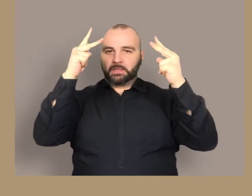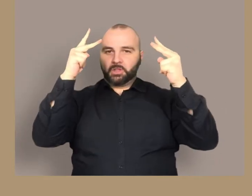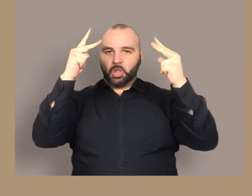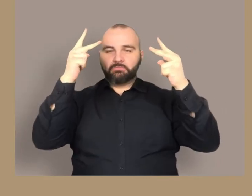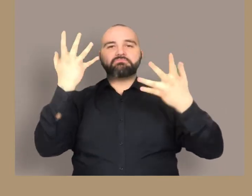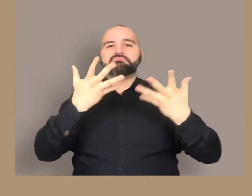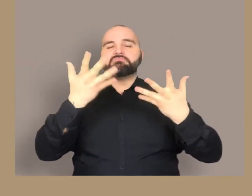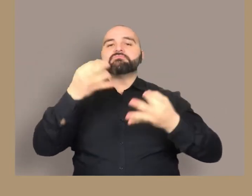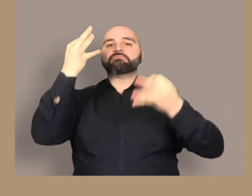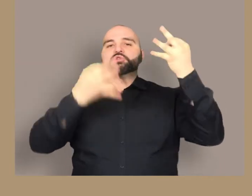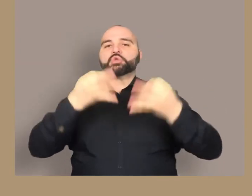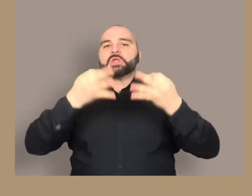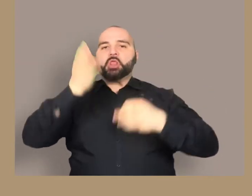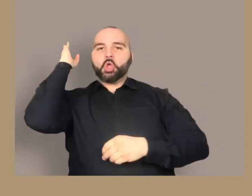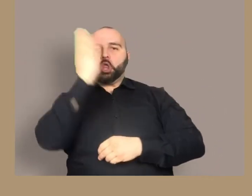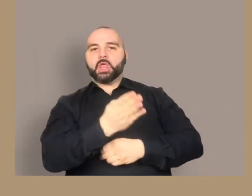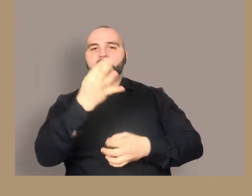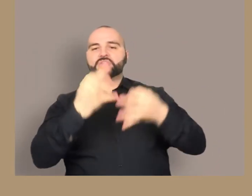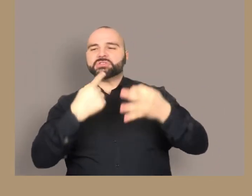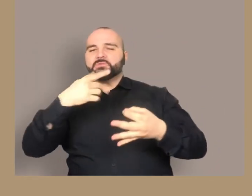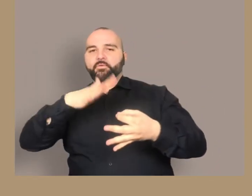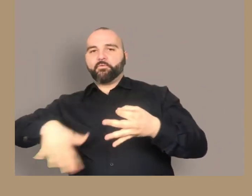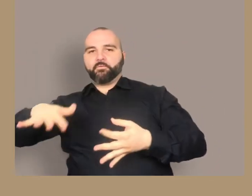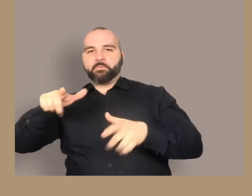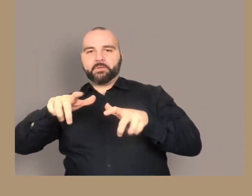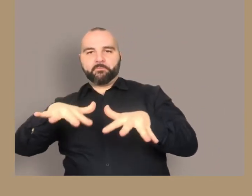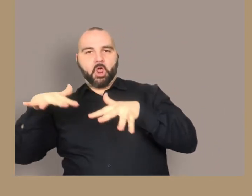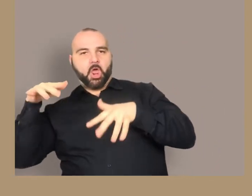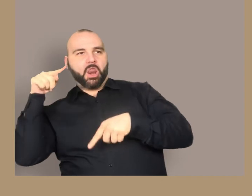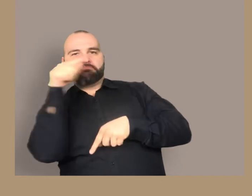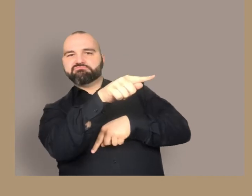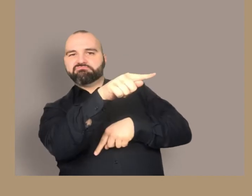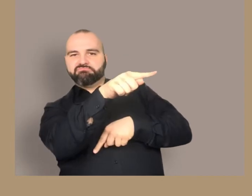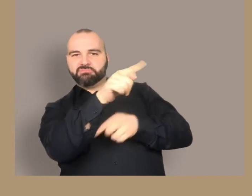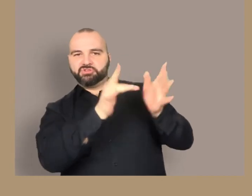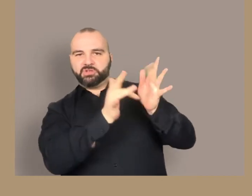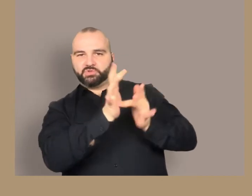Inventario, MJAP, P1840